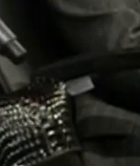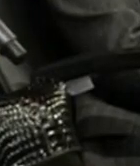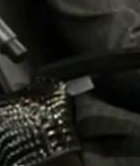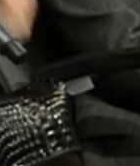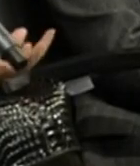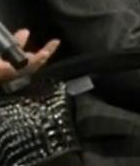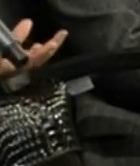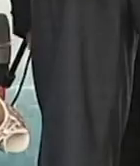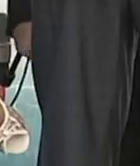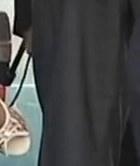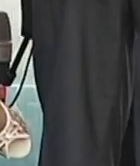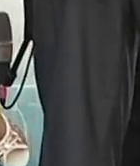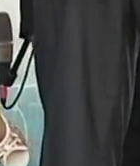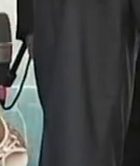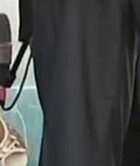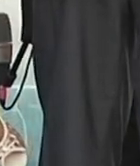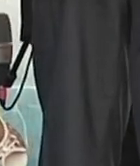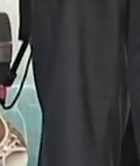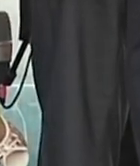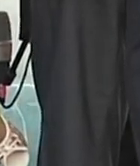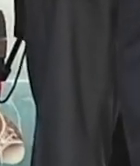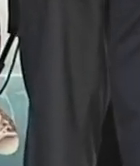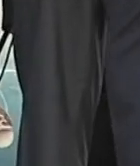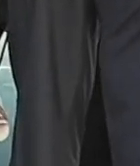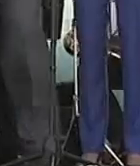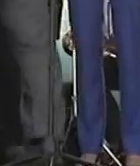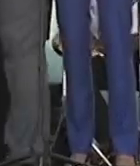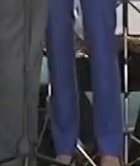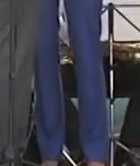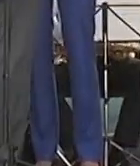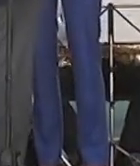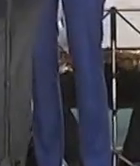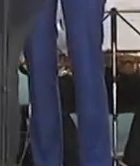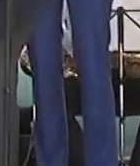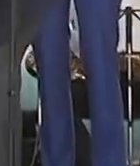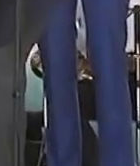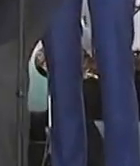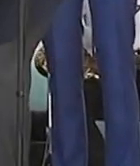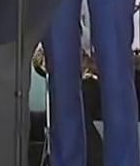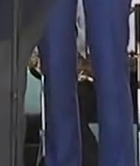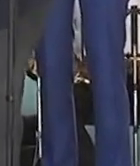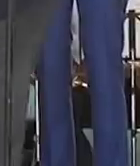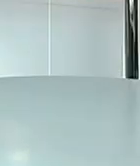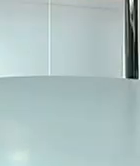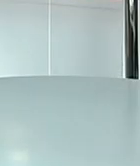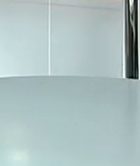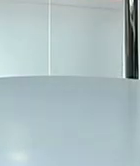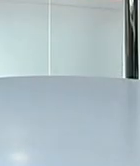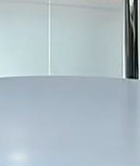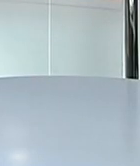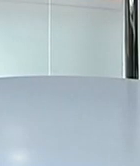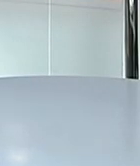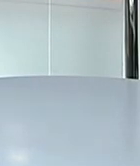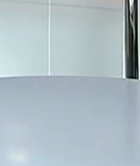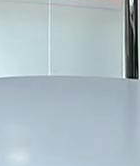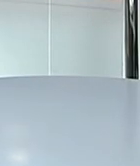Панасюку рядовим уповноваженим з питань прав осіб з інвалідністю. Того ж року президент нагородив її відзнакою «Заслужений працівник